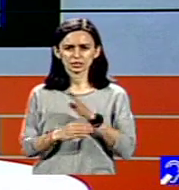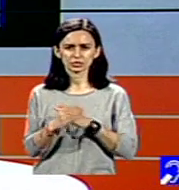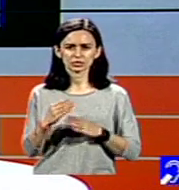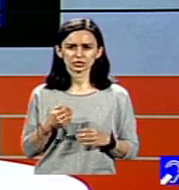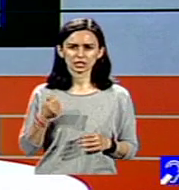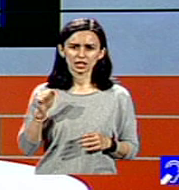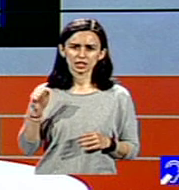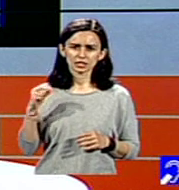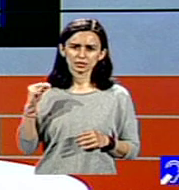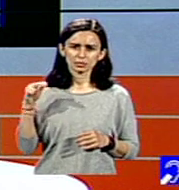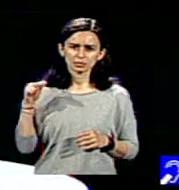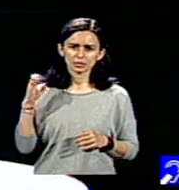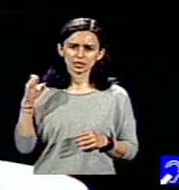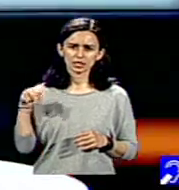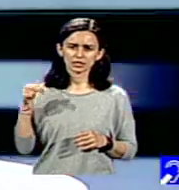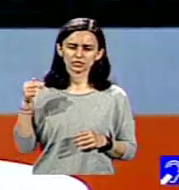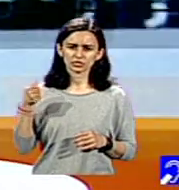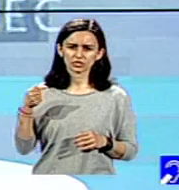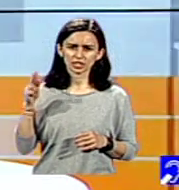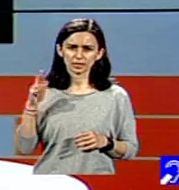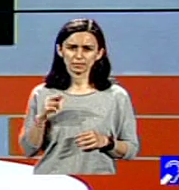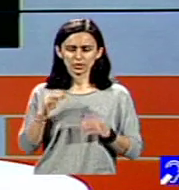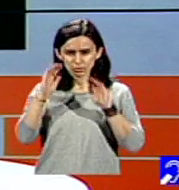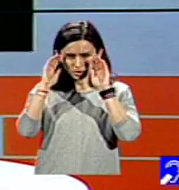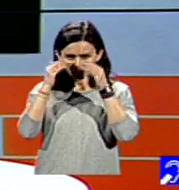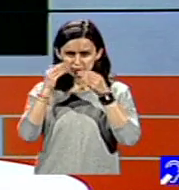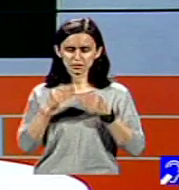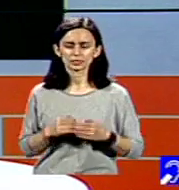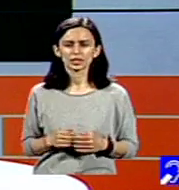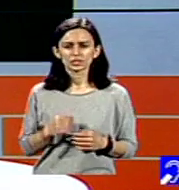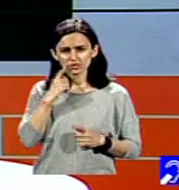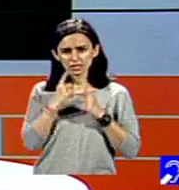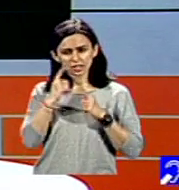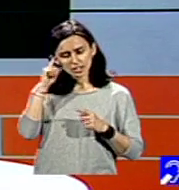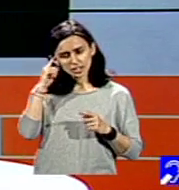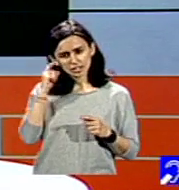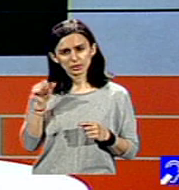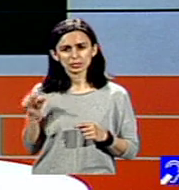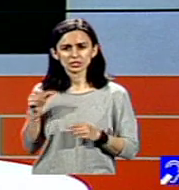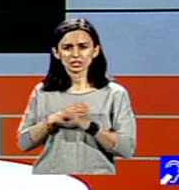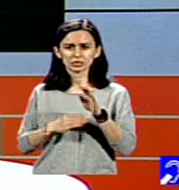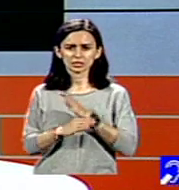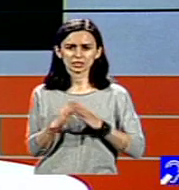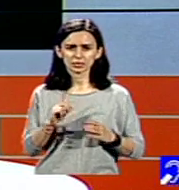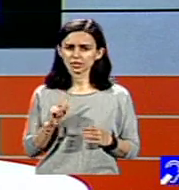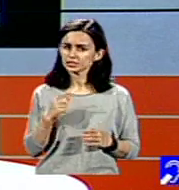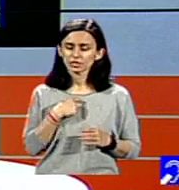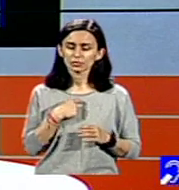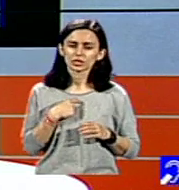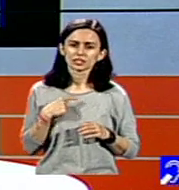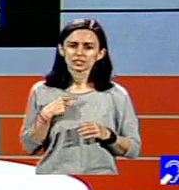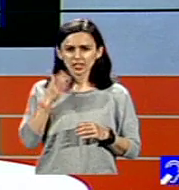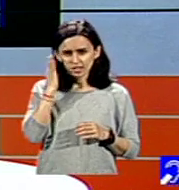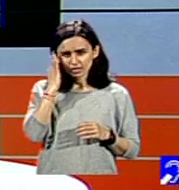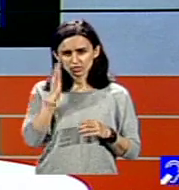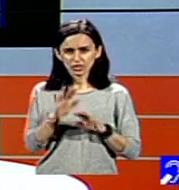Asperger, cu tulburare de spectru autist. Atunci când ne gândim că cei cu disabilități n-ar avea ce să caute în învățământul de masă, iată,